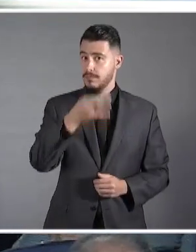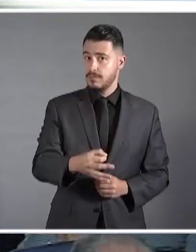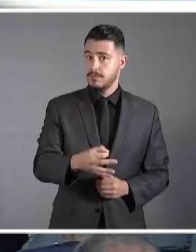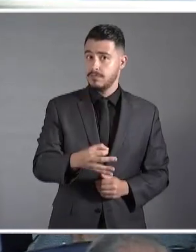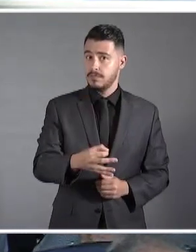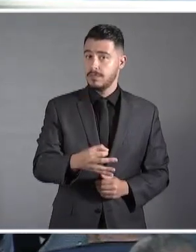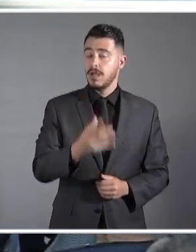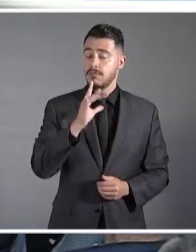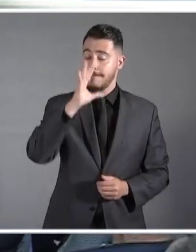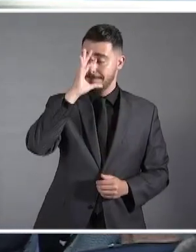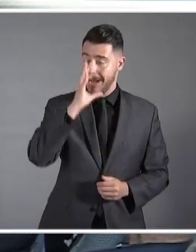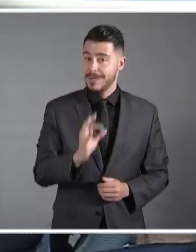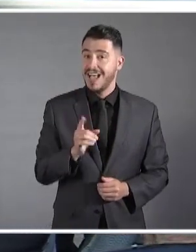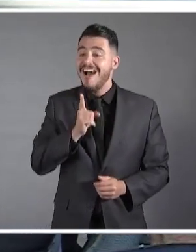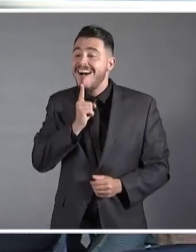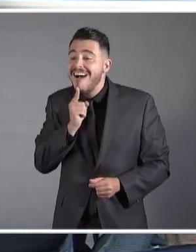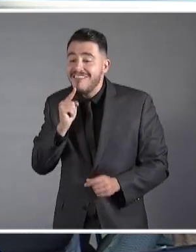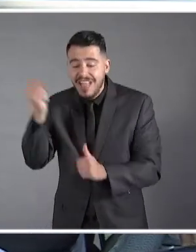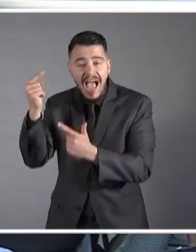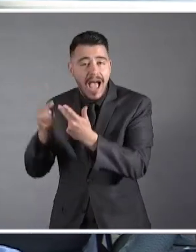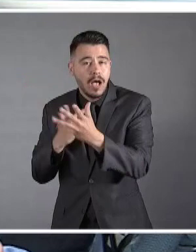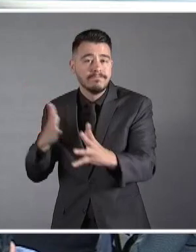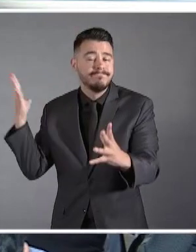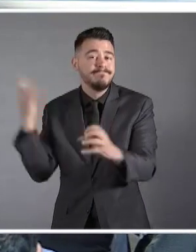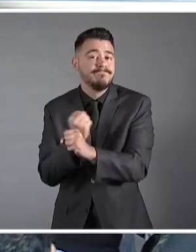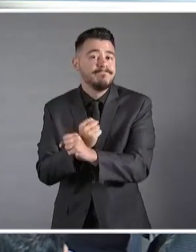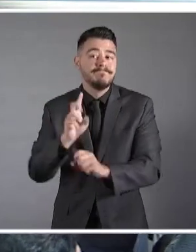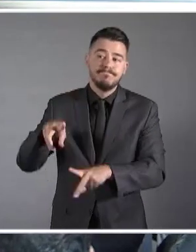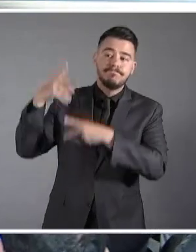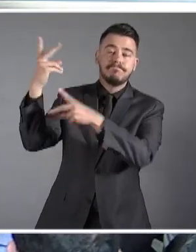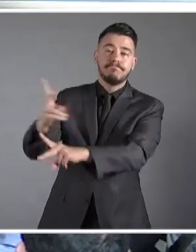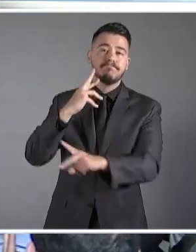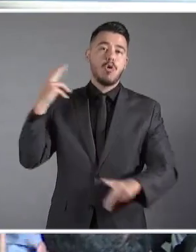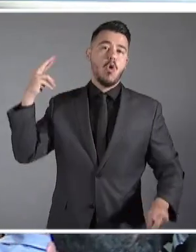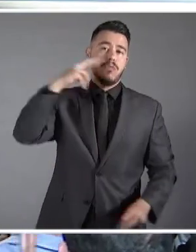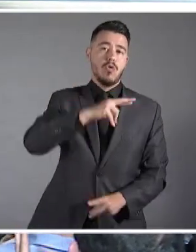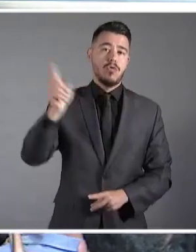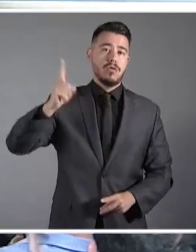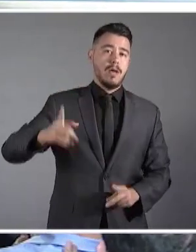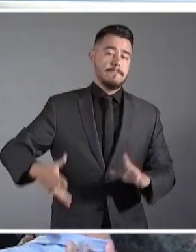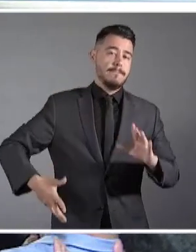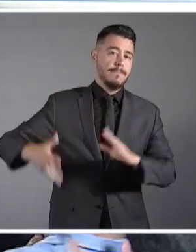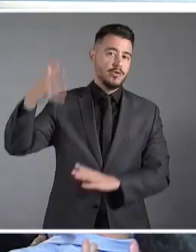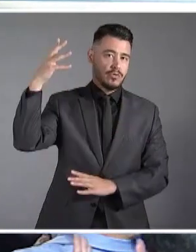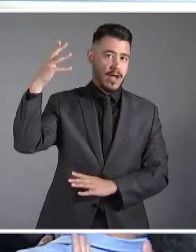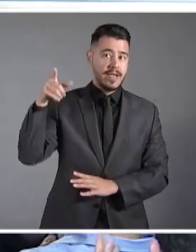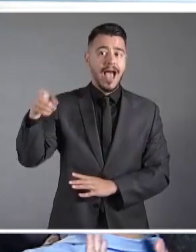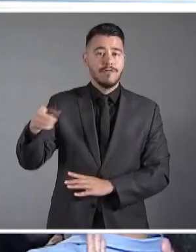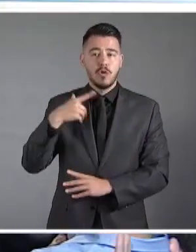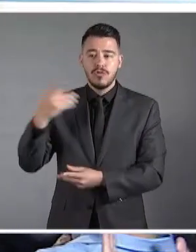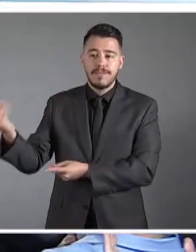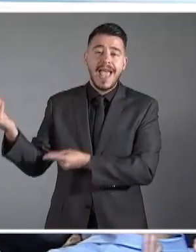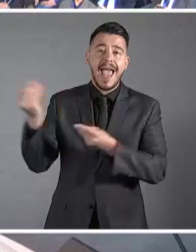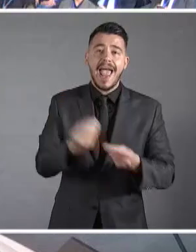επίτευγμα του Κυριάκου Μητσοτάκη, που έδεσε νέο περιεχόμενο πνεύμα και αξία σε αυτή τη